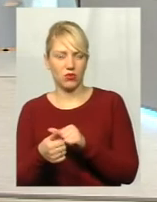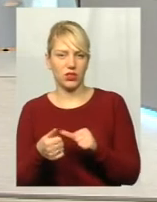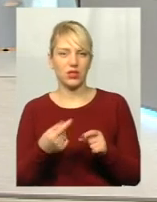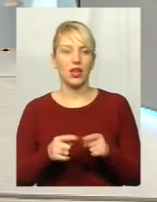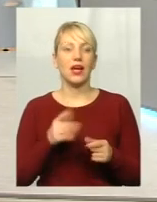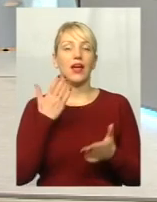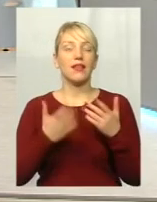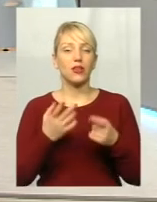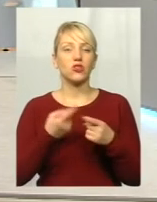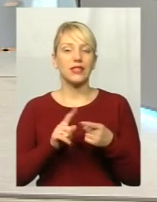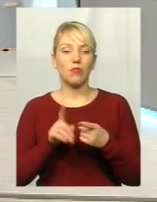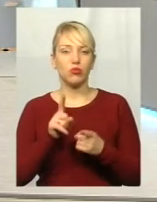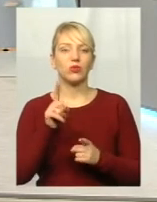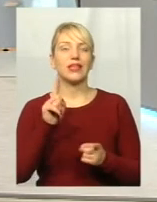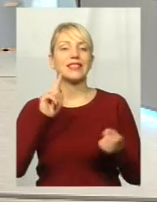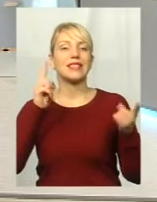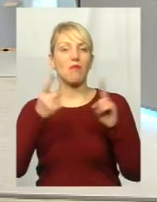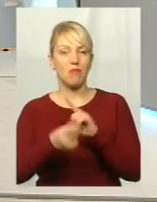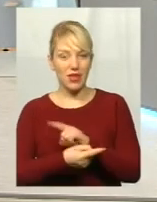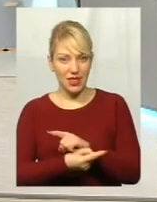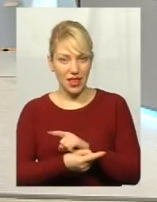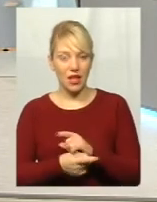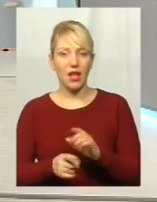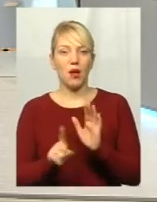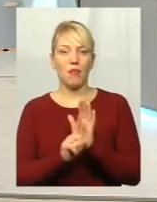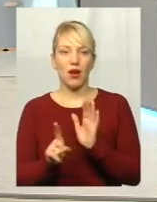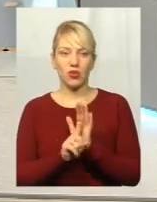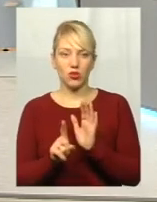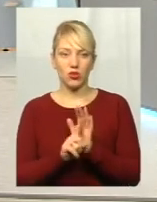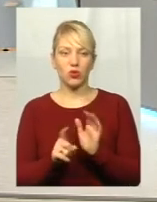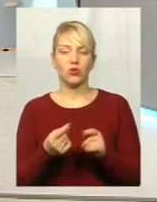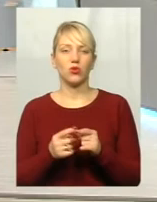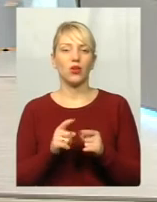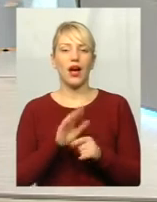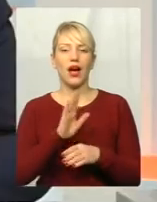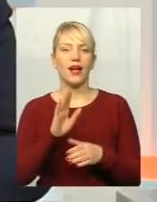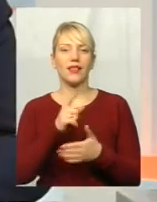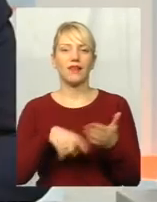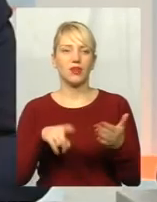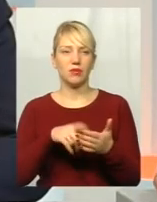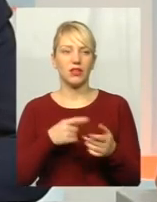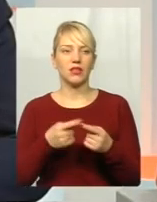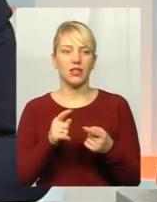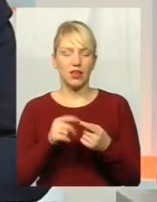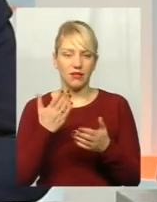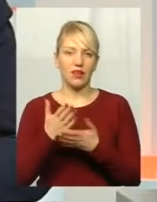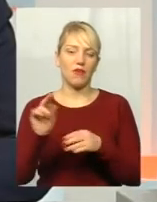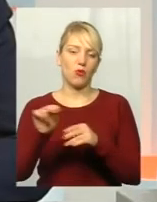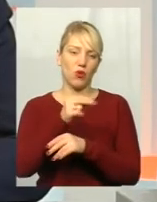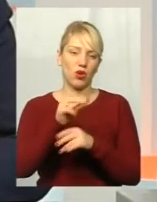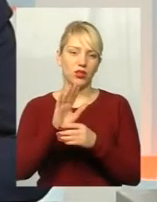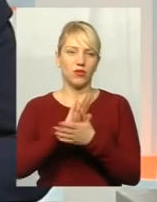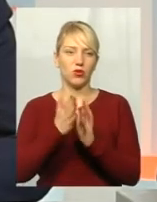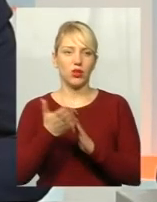маршруту, а не його відміна, то воно не протирічує умовам конкурсу, вноситься якісь корективи в договори. І що